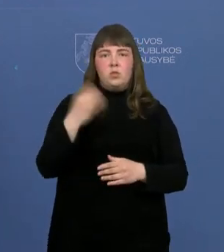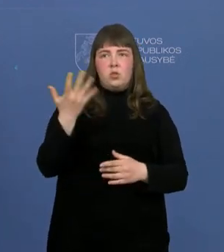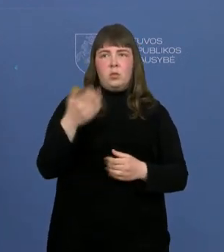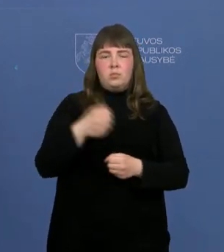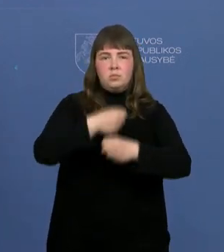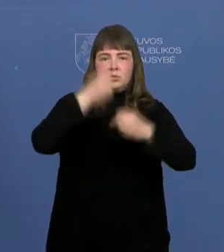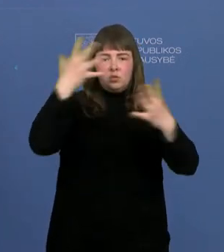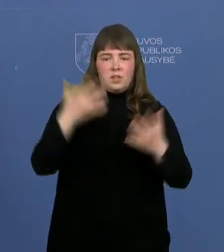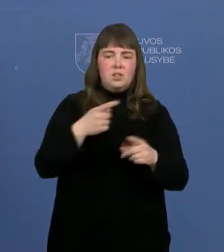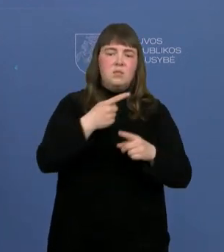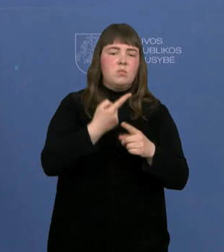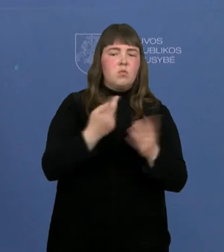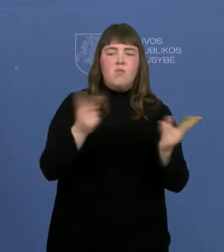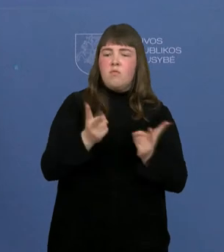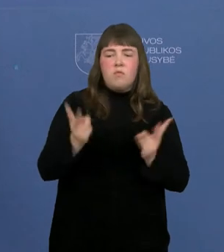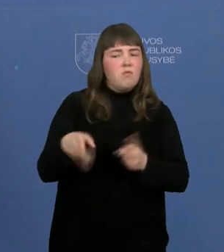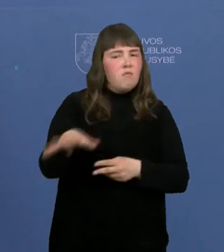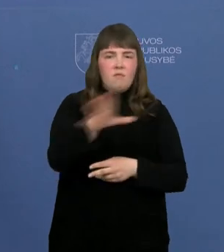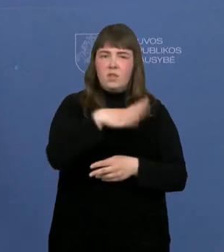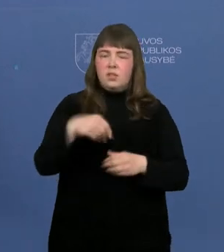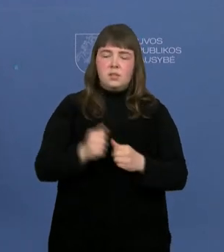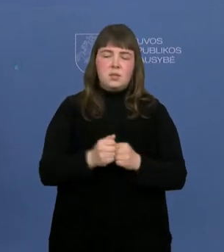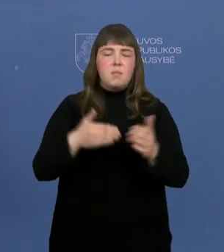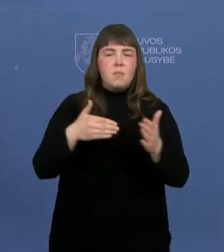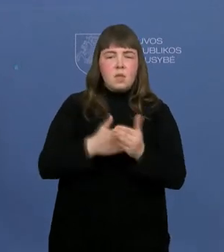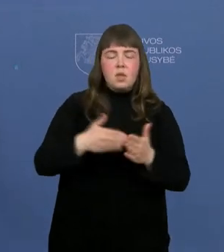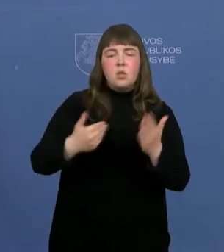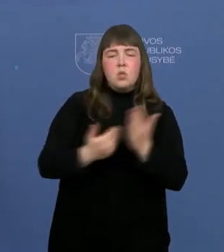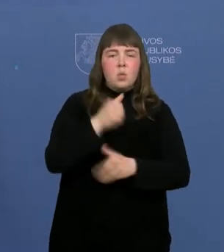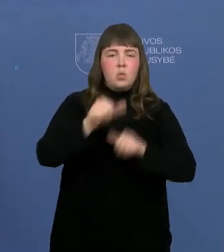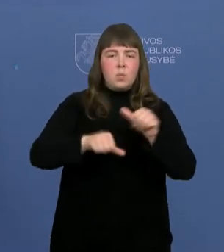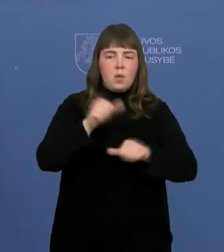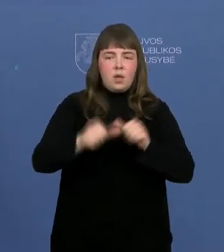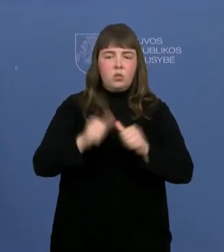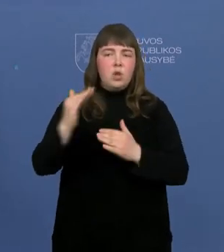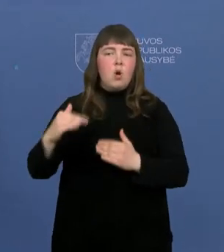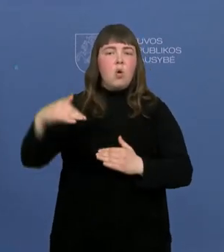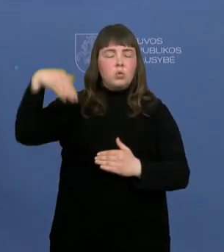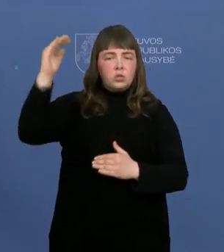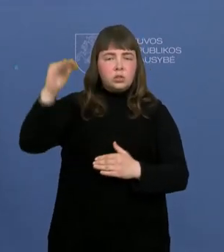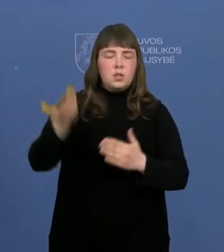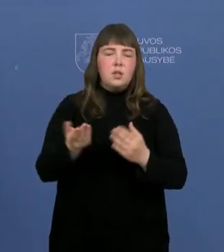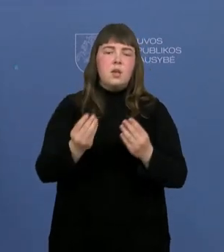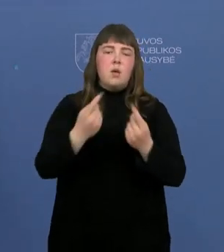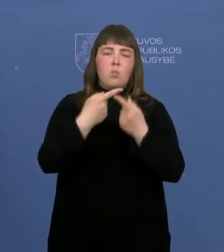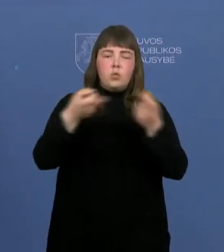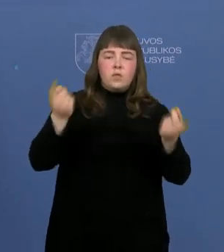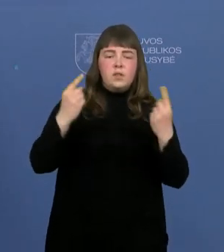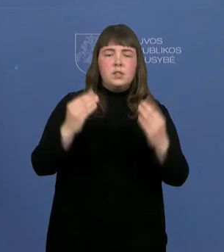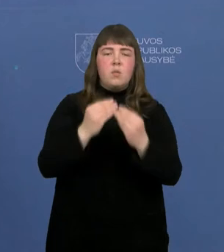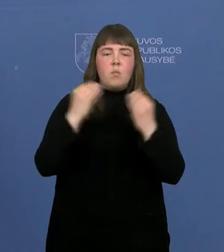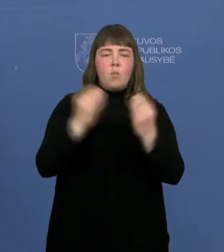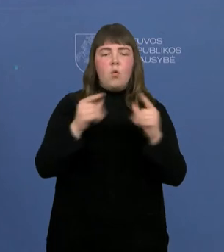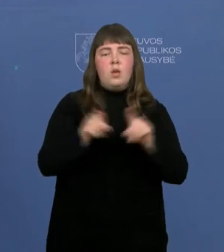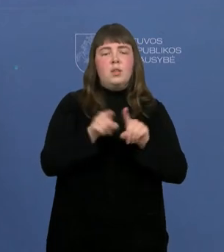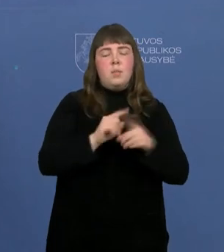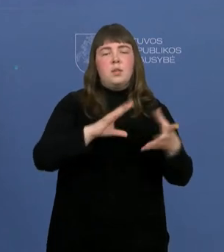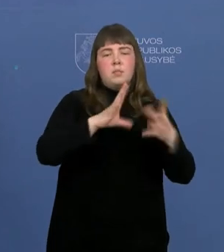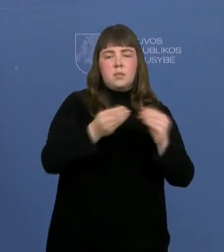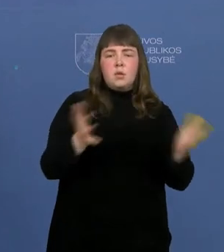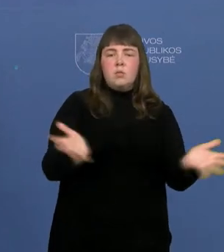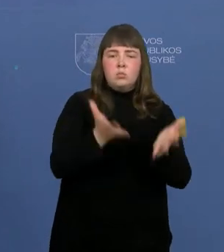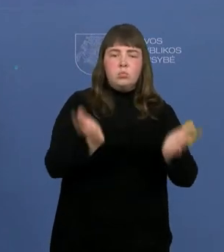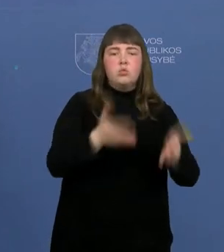Čia prašot... Iki naujų metų, taip. Ir aukštajam mokslui, ir bendrajam mūgdymui, stovyklom, tai yra 46